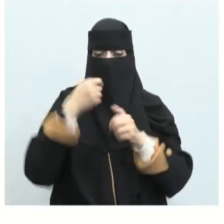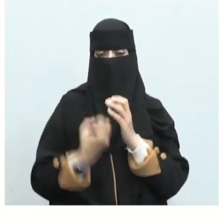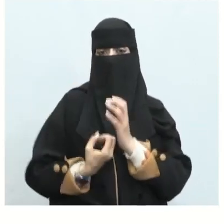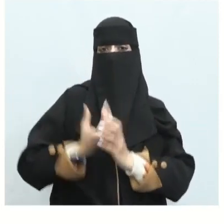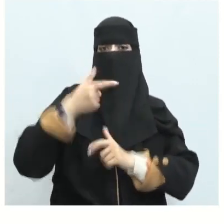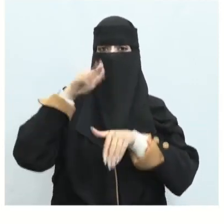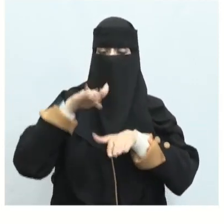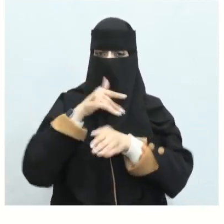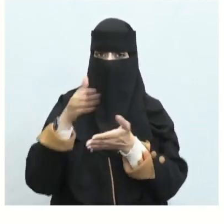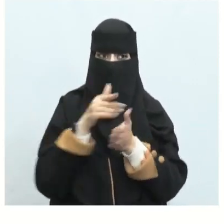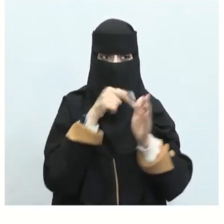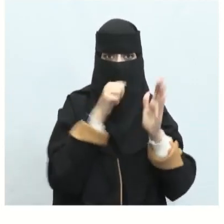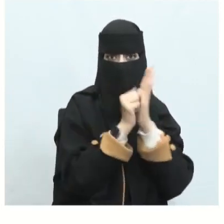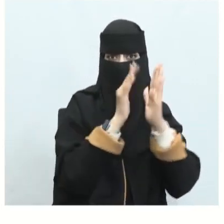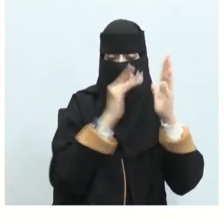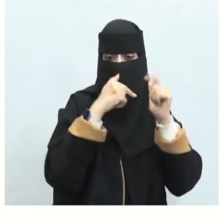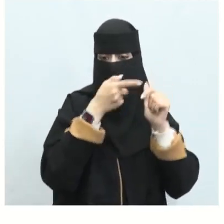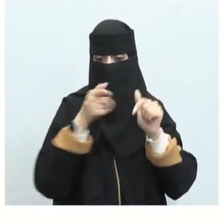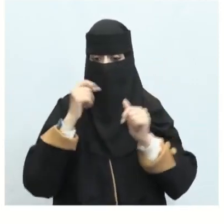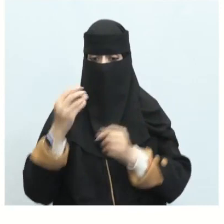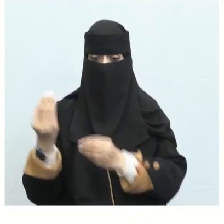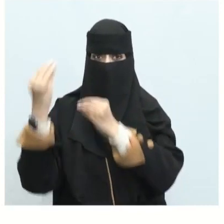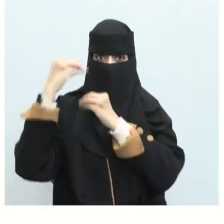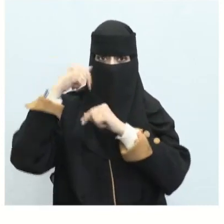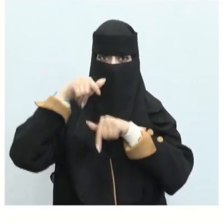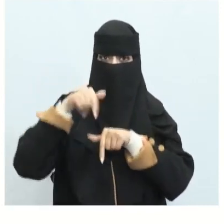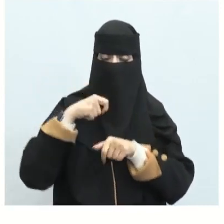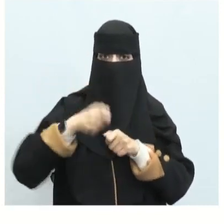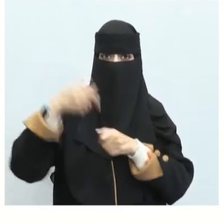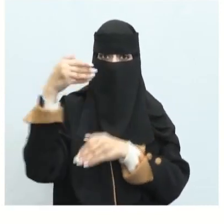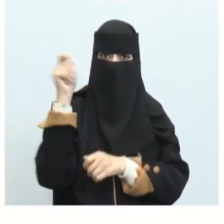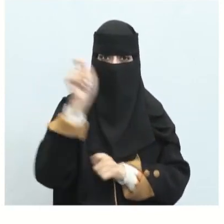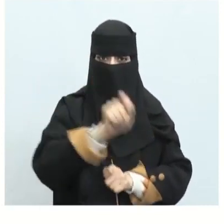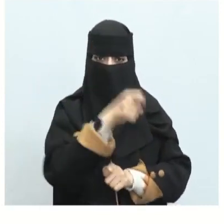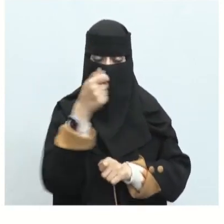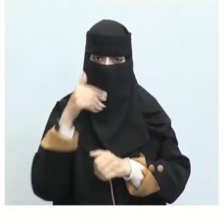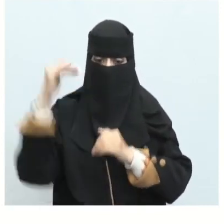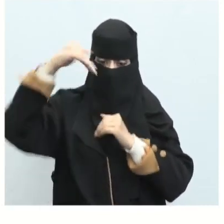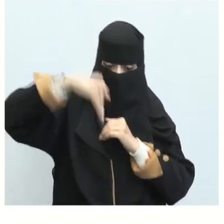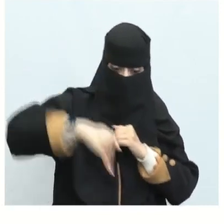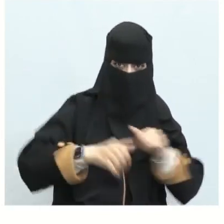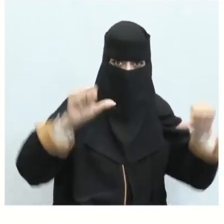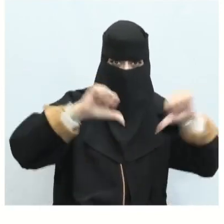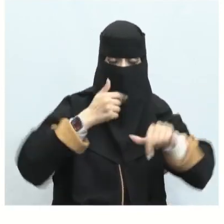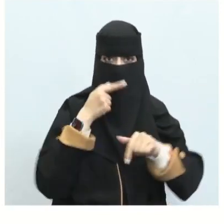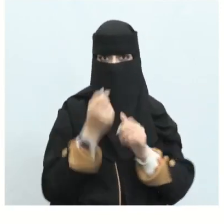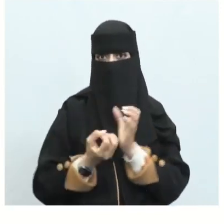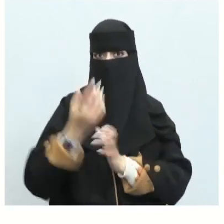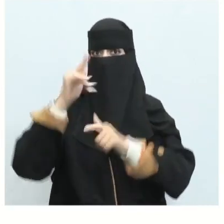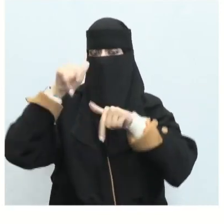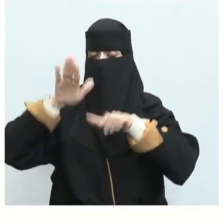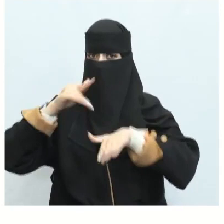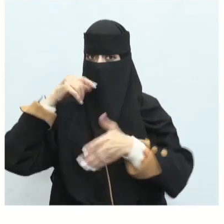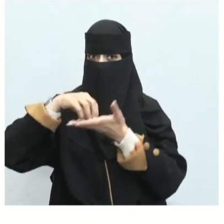يخلي بيته الجار حمال ألوية هباط أو دية شهاد أندية